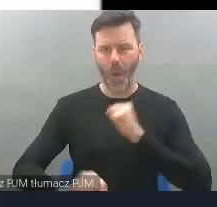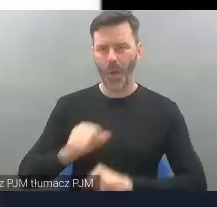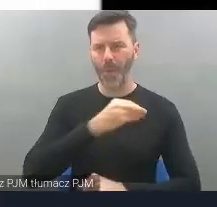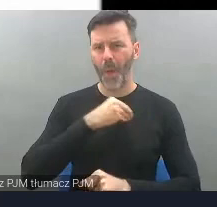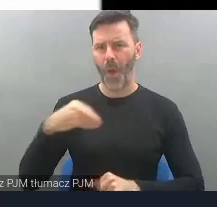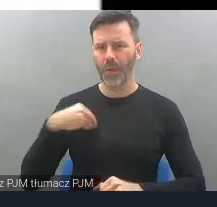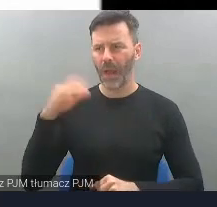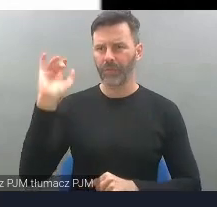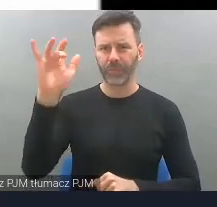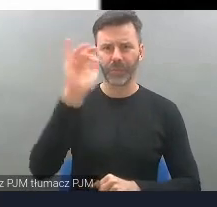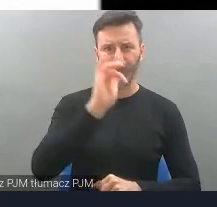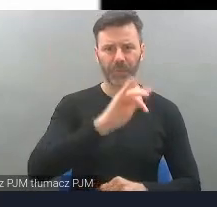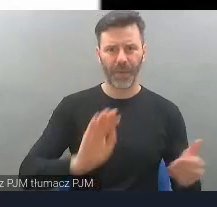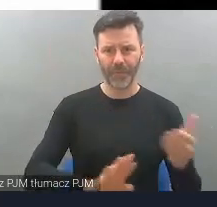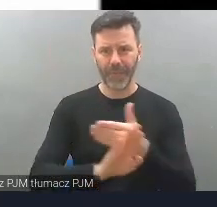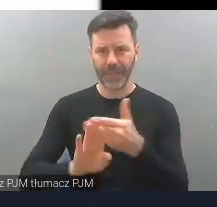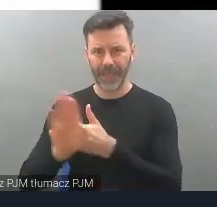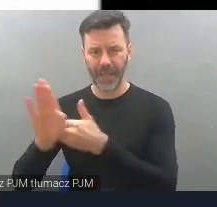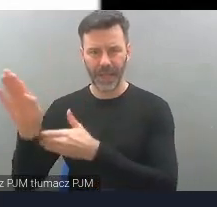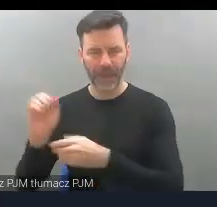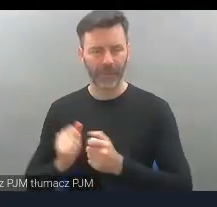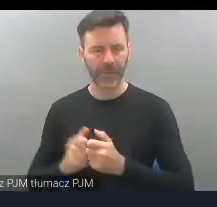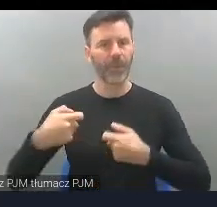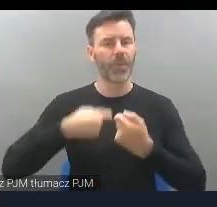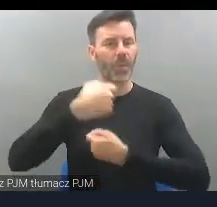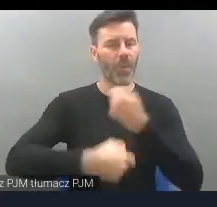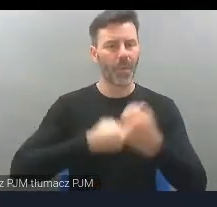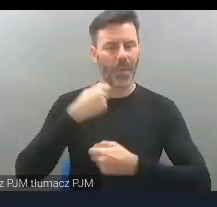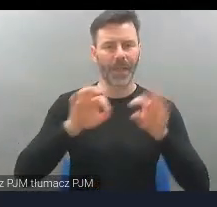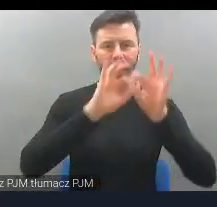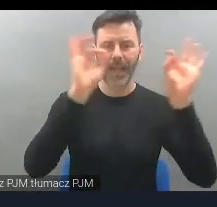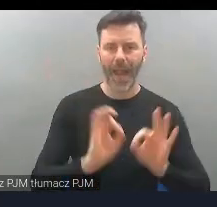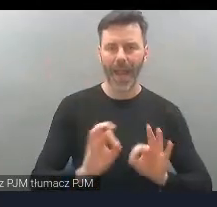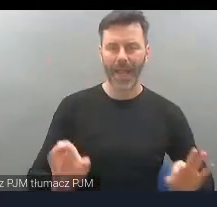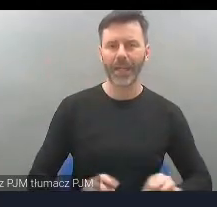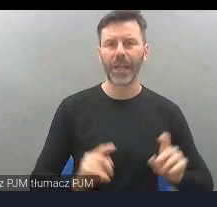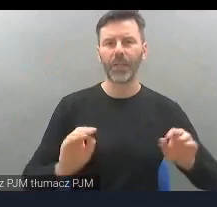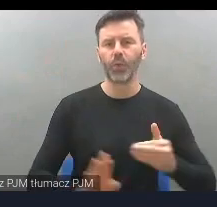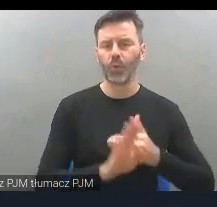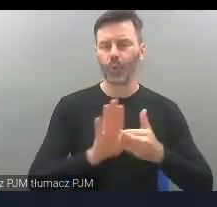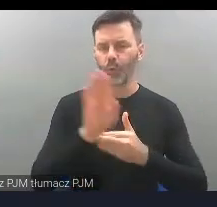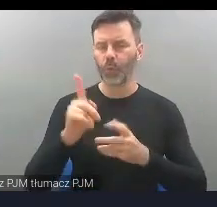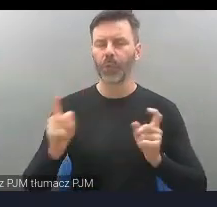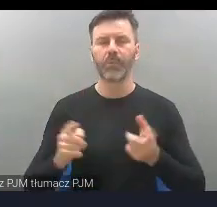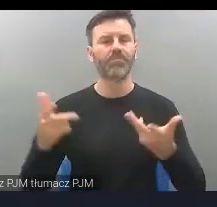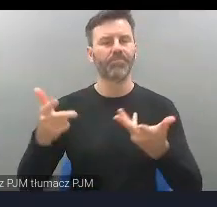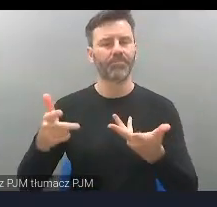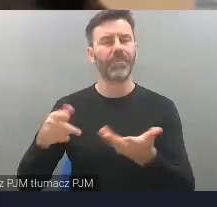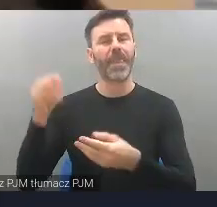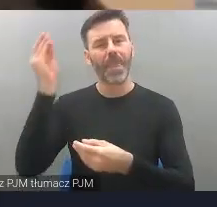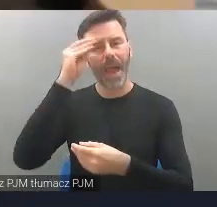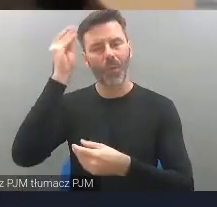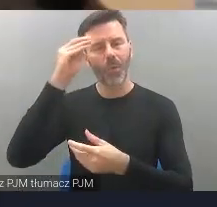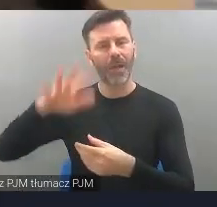współczesnej wydawnictwami, środowiskami naukowymi. Odnośnie finansowania. Współpraca z gminą Wrocław